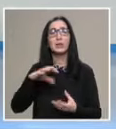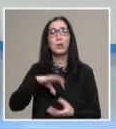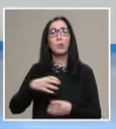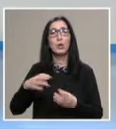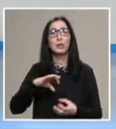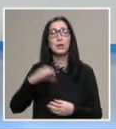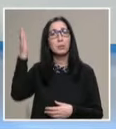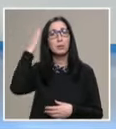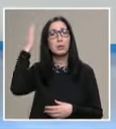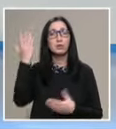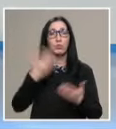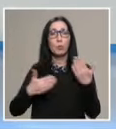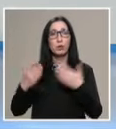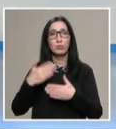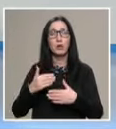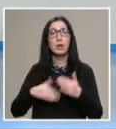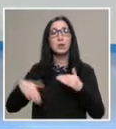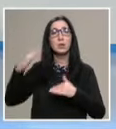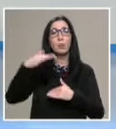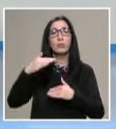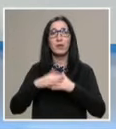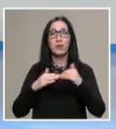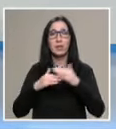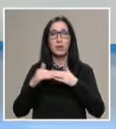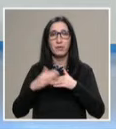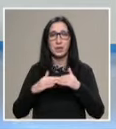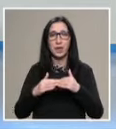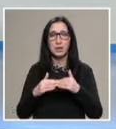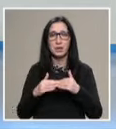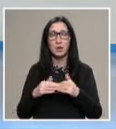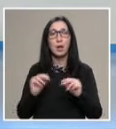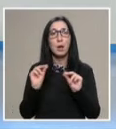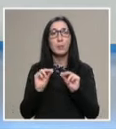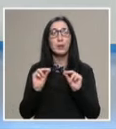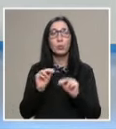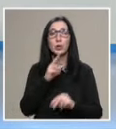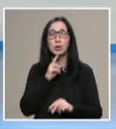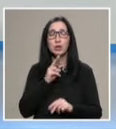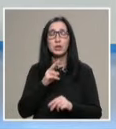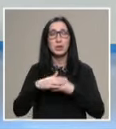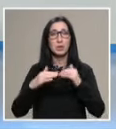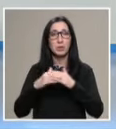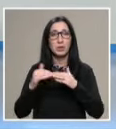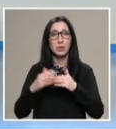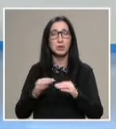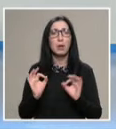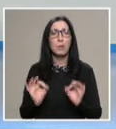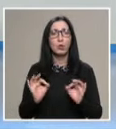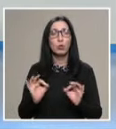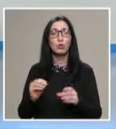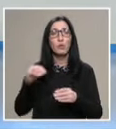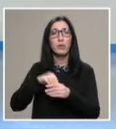Министерство на образованието за повишаване на квалификацията на педалогическите специалисти и по-точно